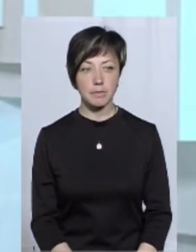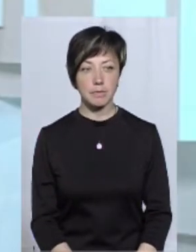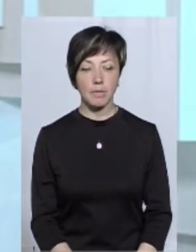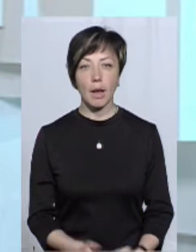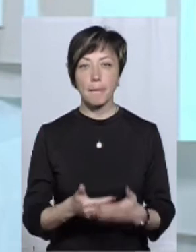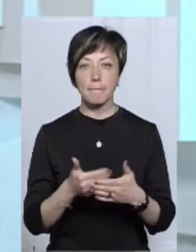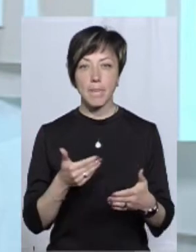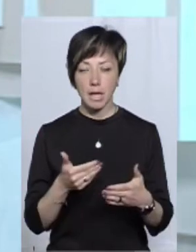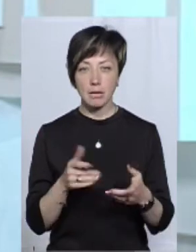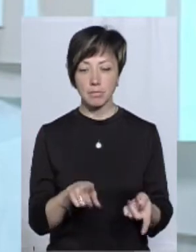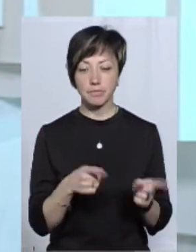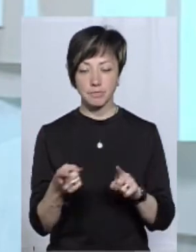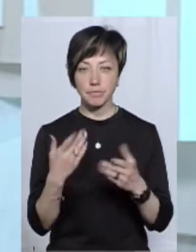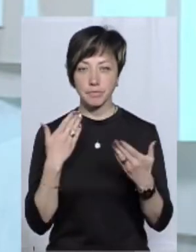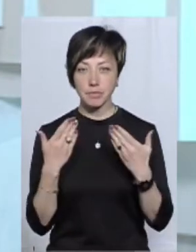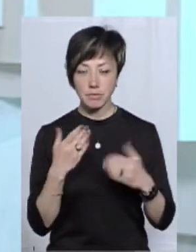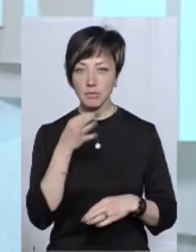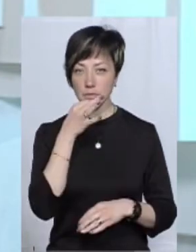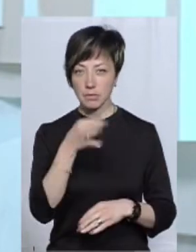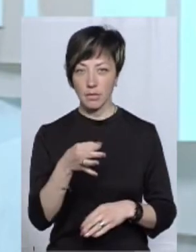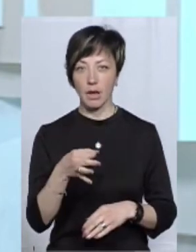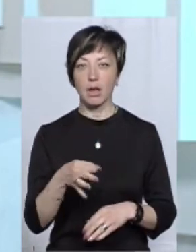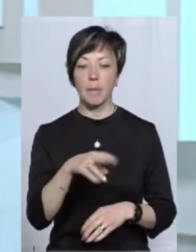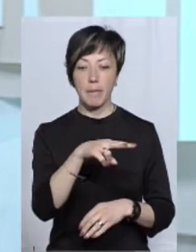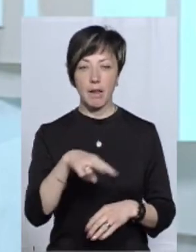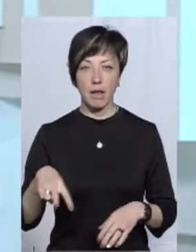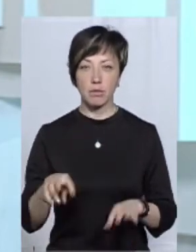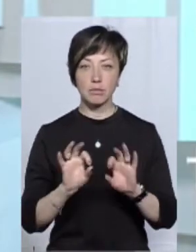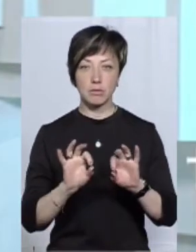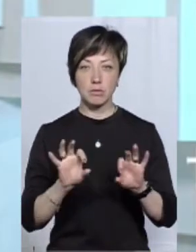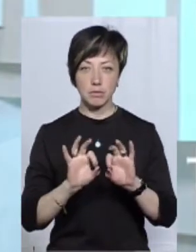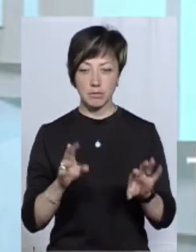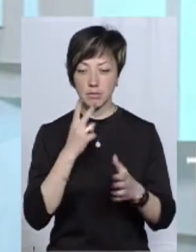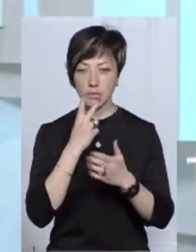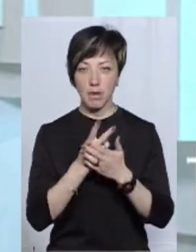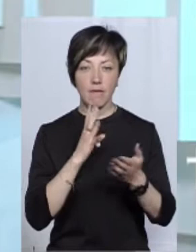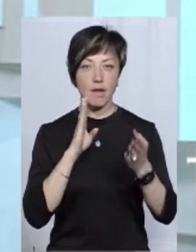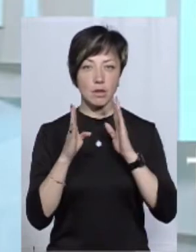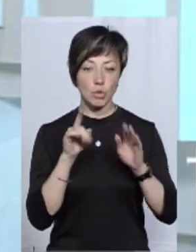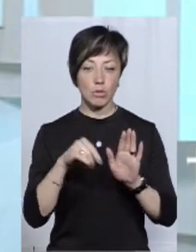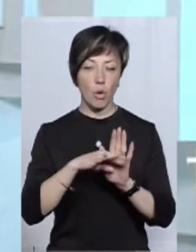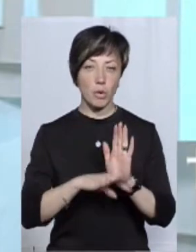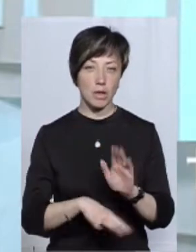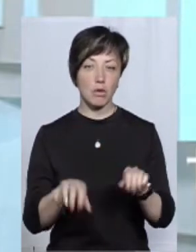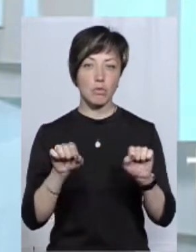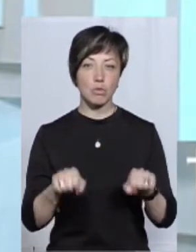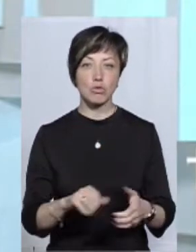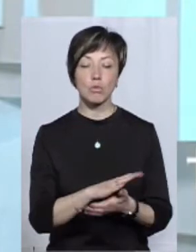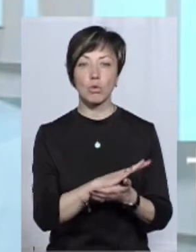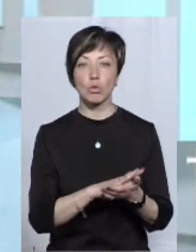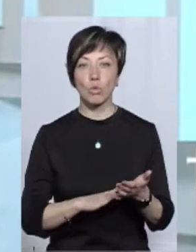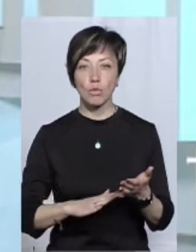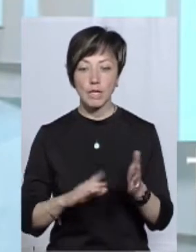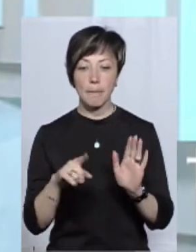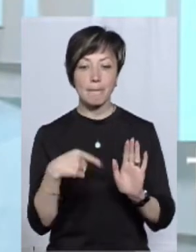Перед тим, як перейти до спілкування, зауважу, що паралельно ми транслюємось у мережі Фейсбук, і там у коментарях ви можете продовжити